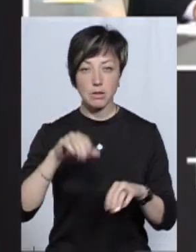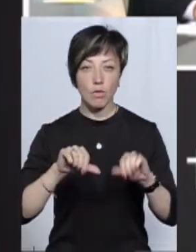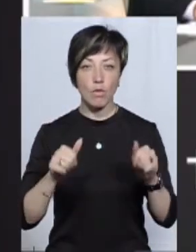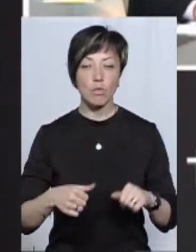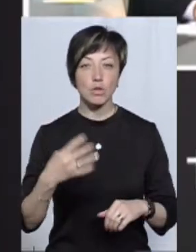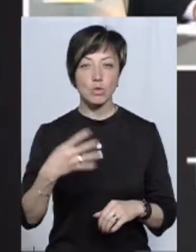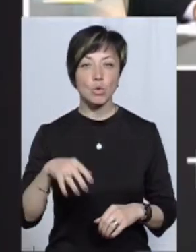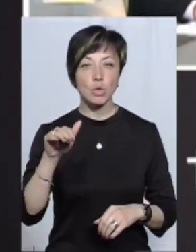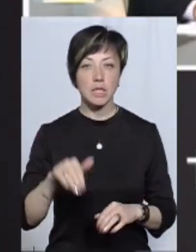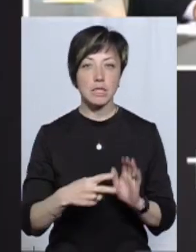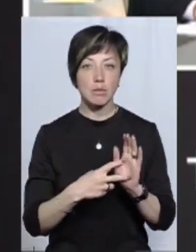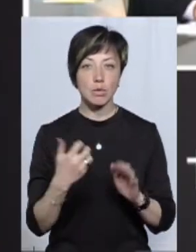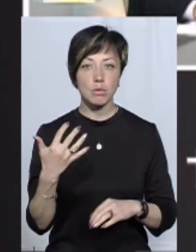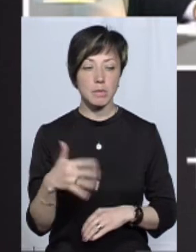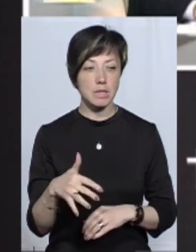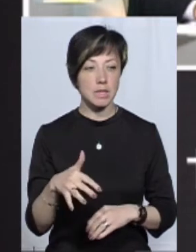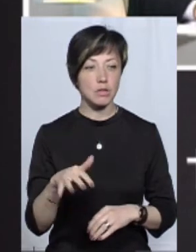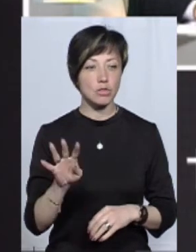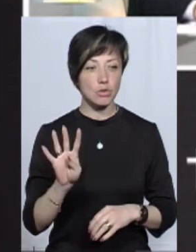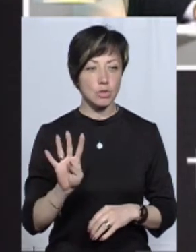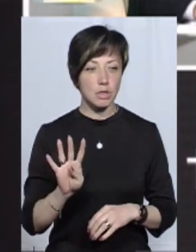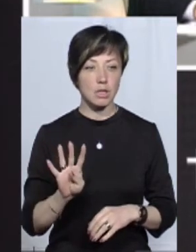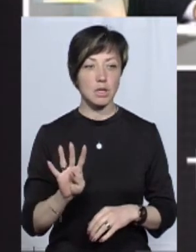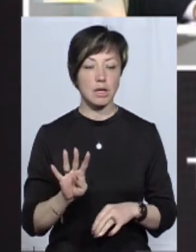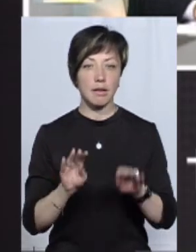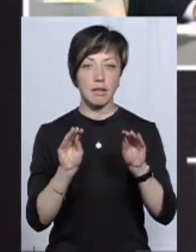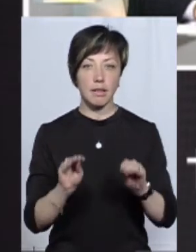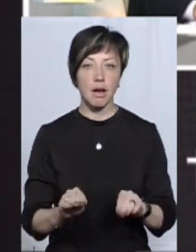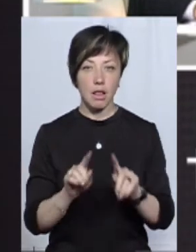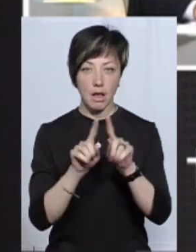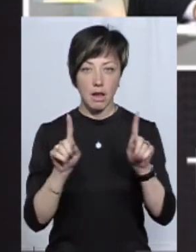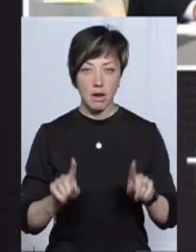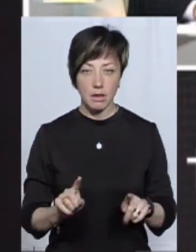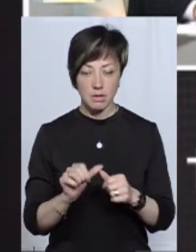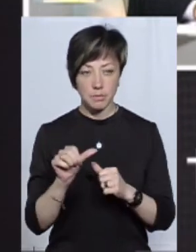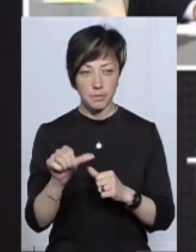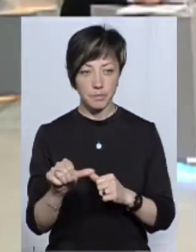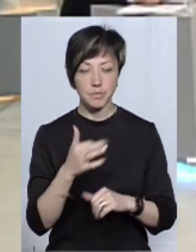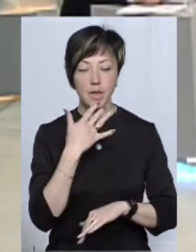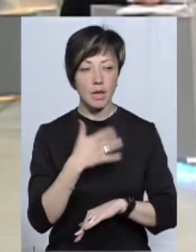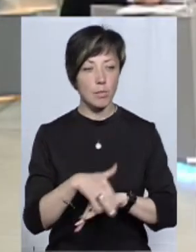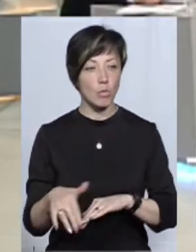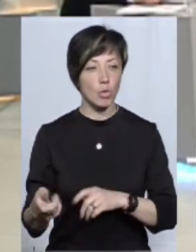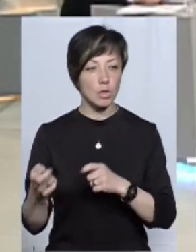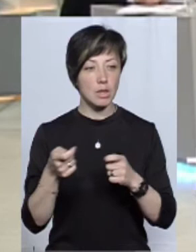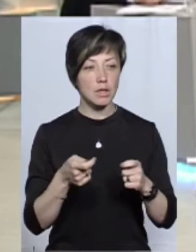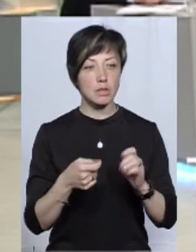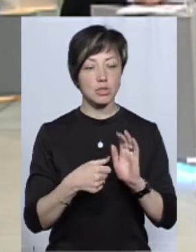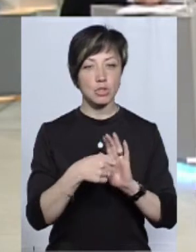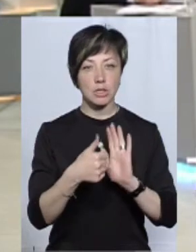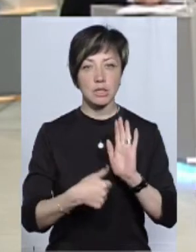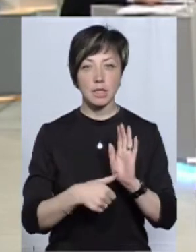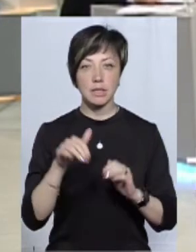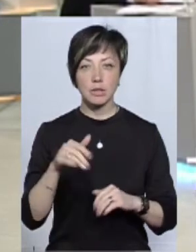40 тисяч 754 митних декларацій, з них імпортних декларацій 16